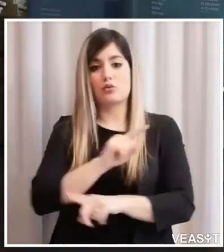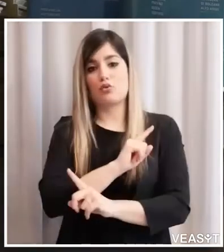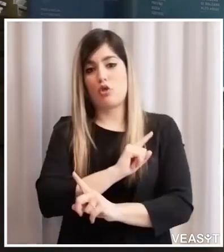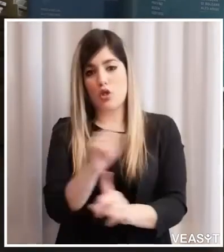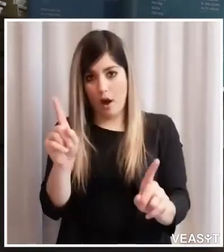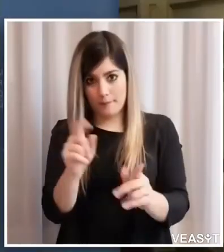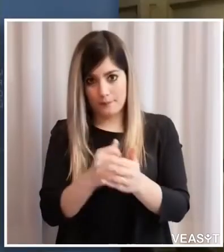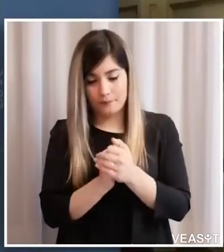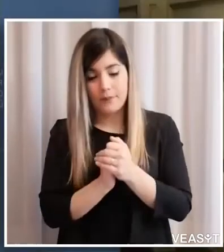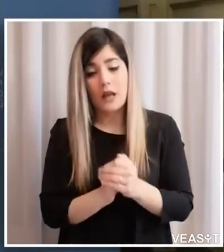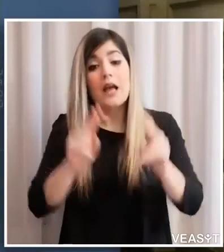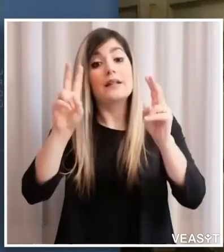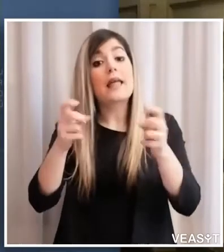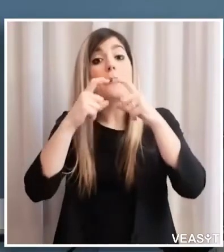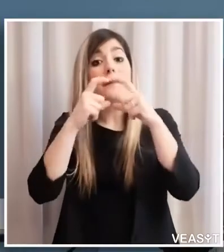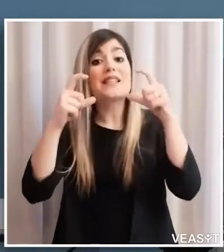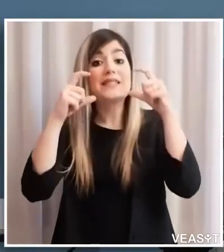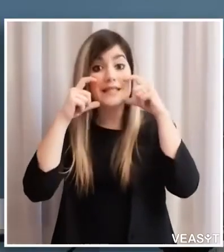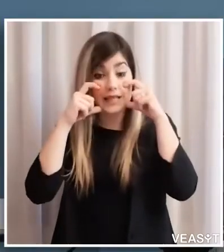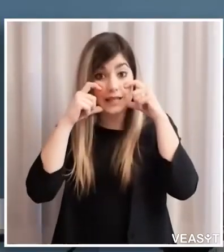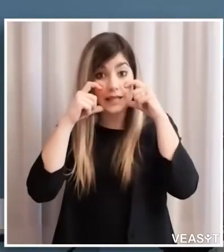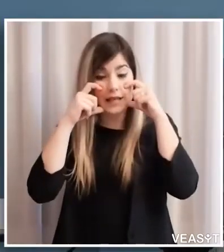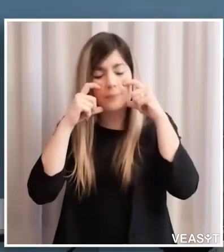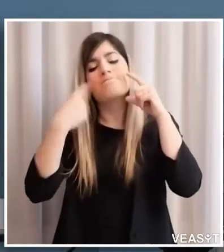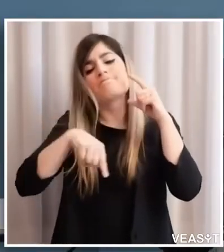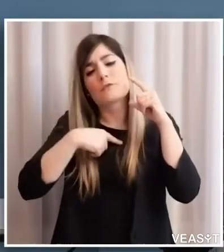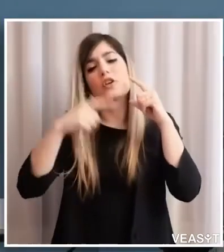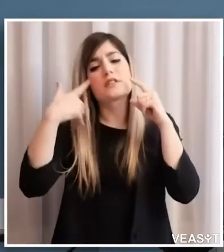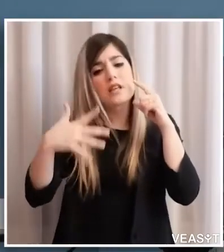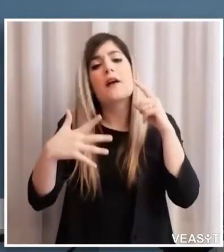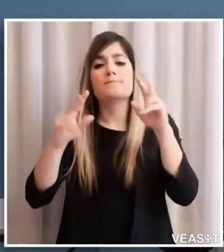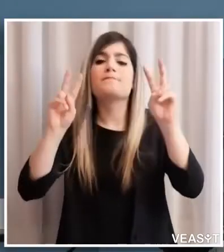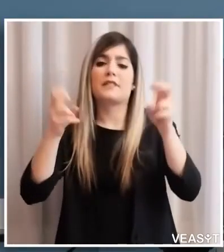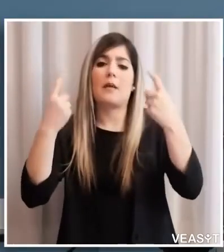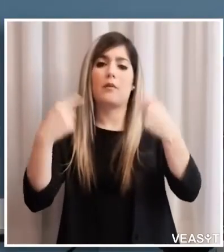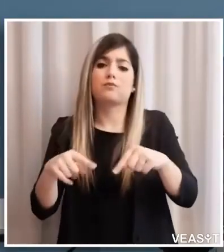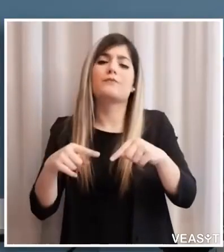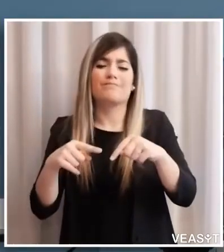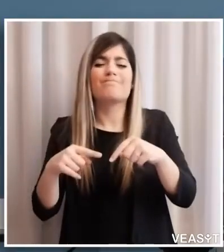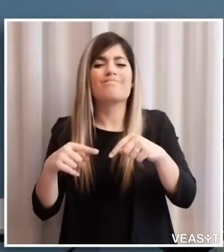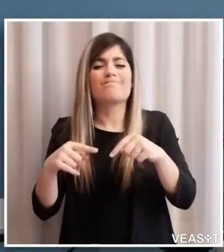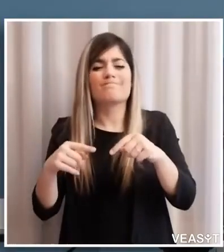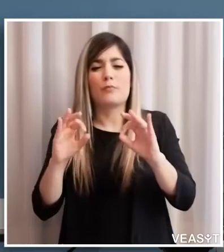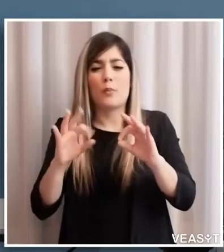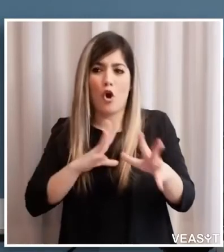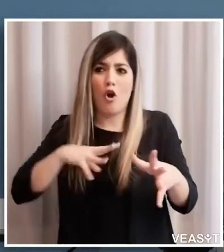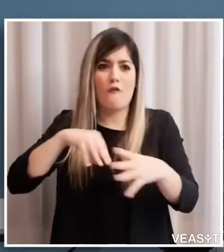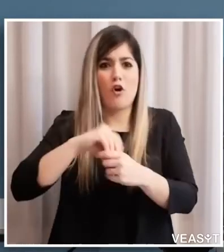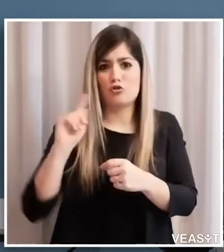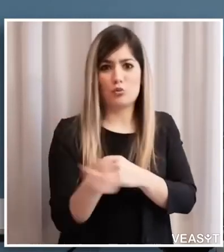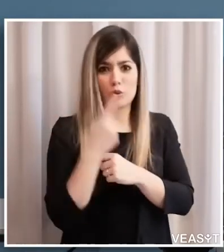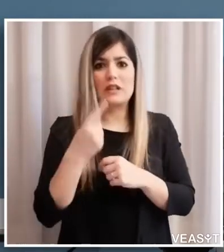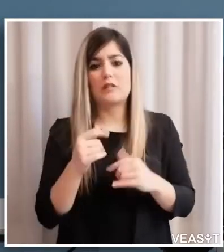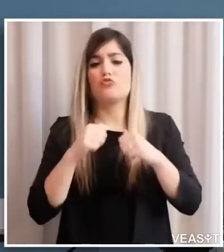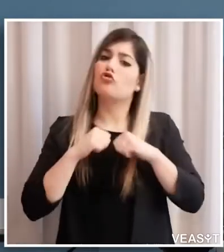sappiamo che questo è tema che sicuramente ci riguarda noi tutti come cittadini ma anche ovviamente chi è